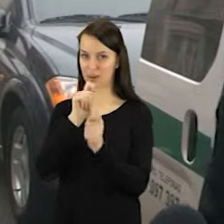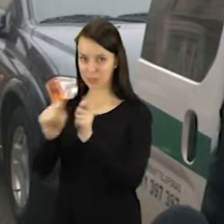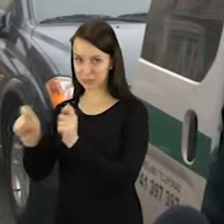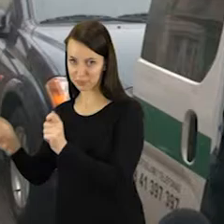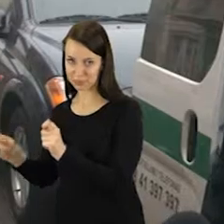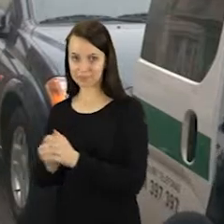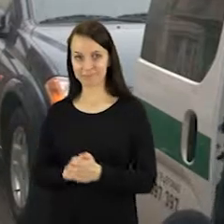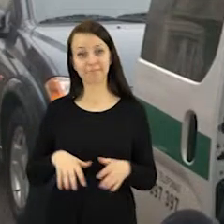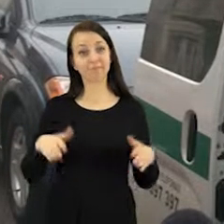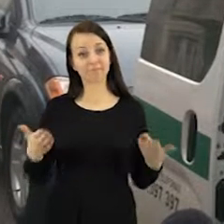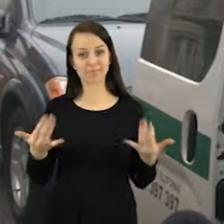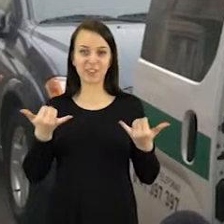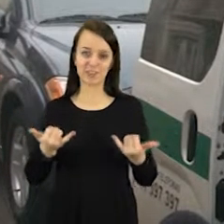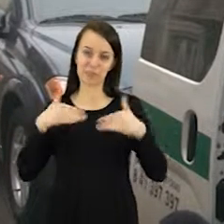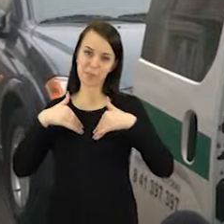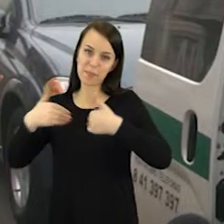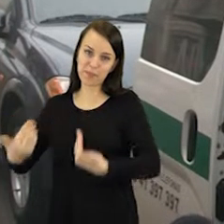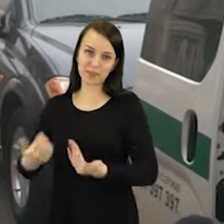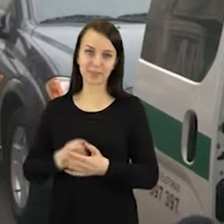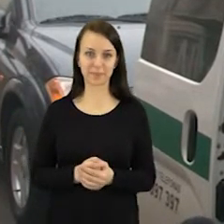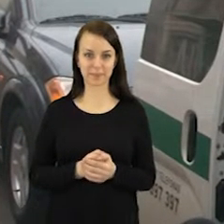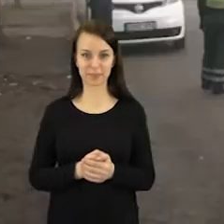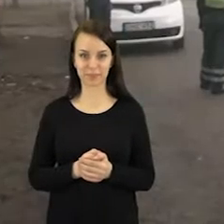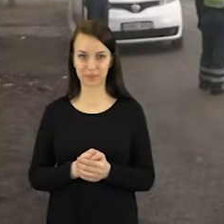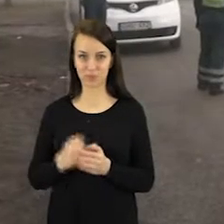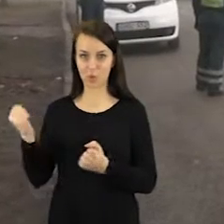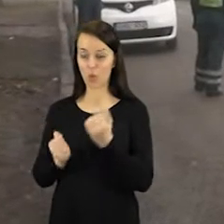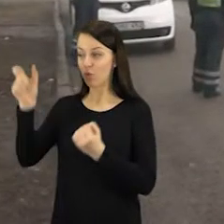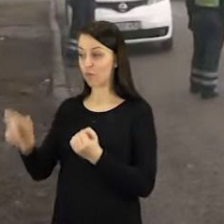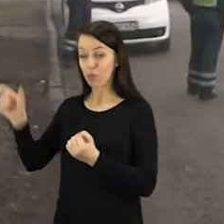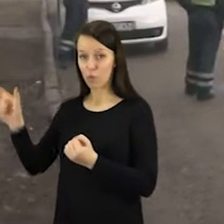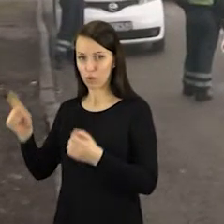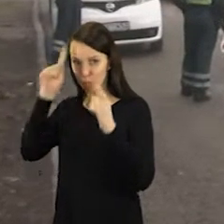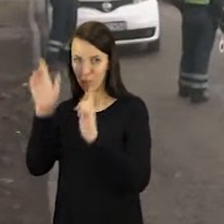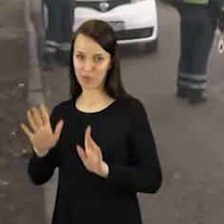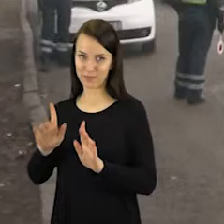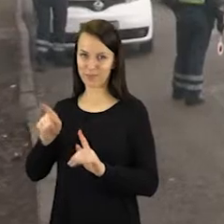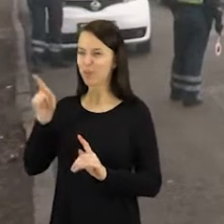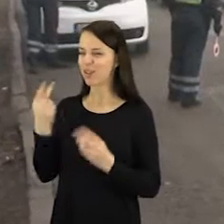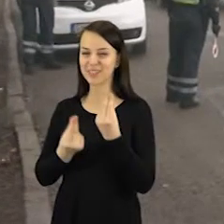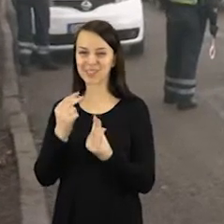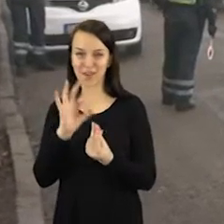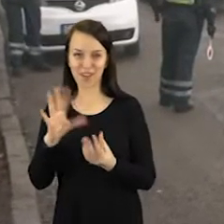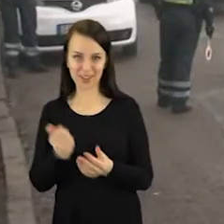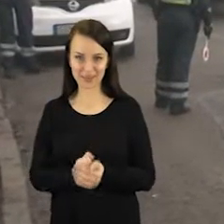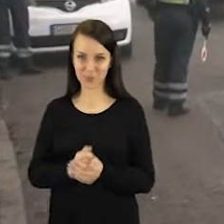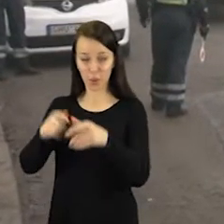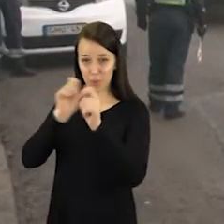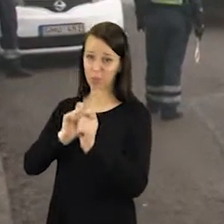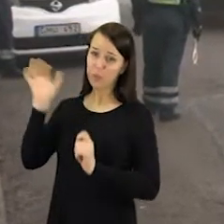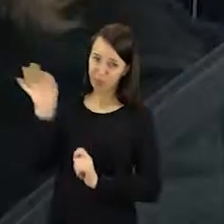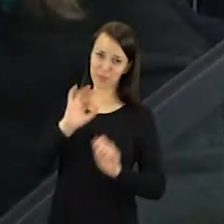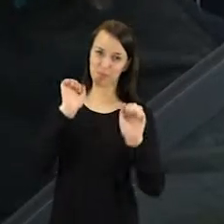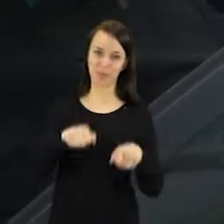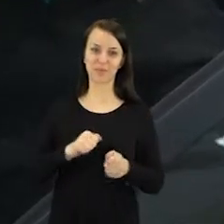tai pasveikinti šią dieną. Nuo vairuotojos liko maloniai nustebintos ir juokavo, kad tokie reidai